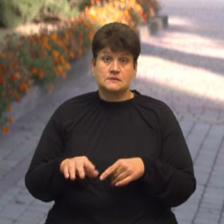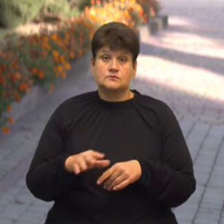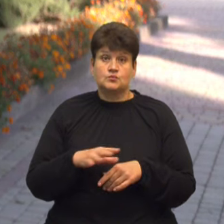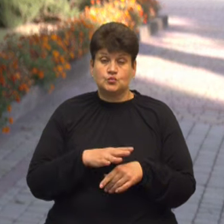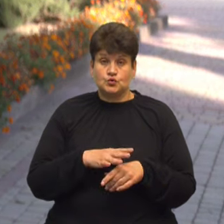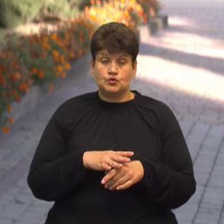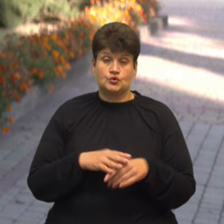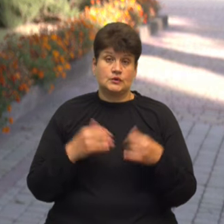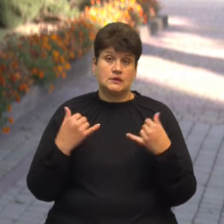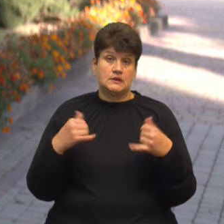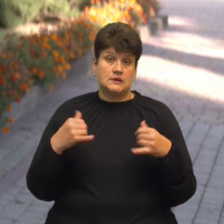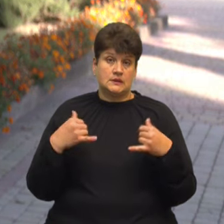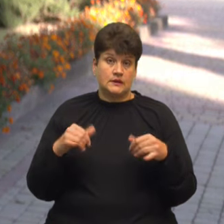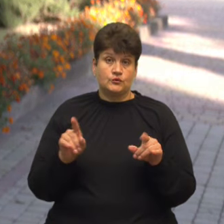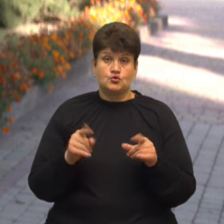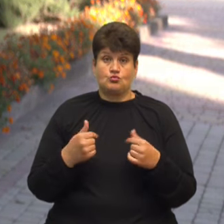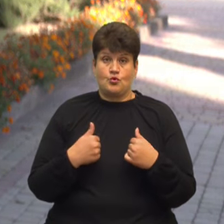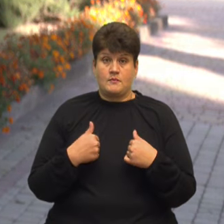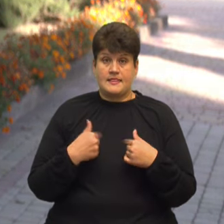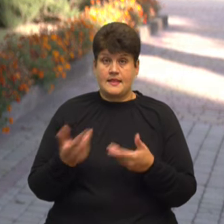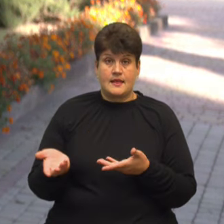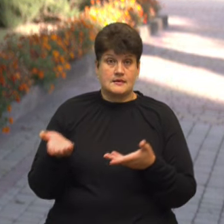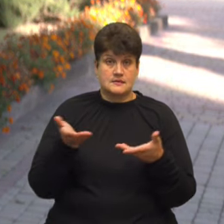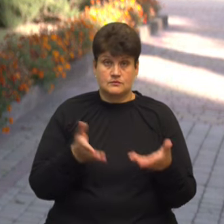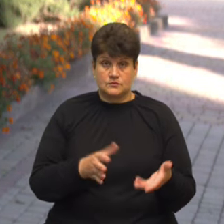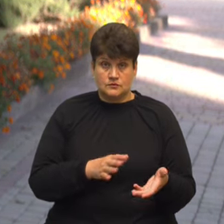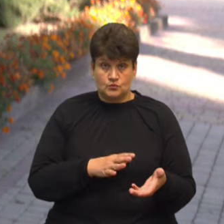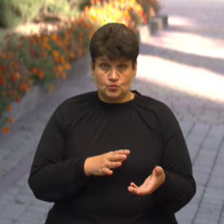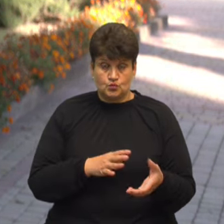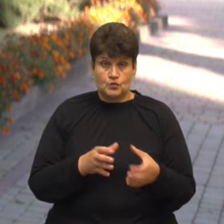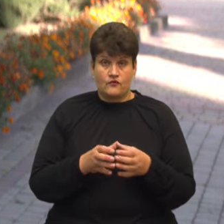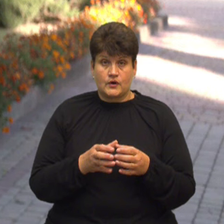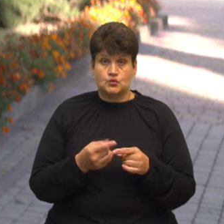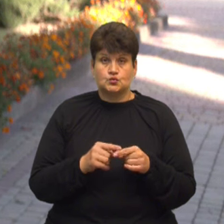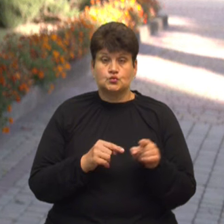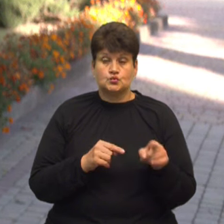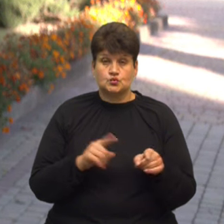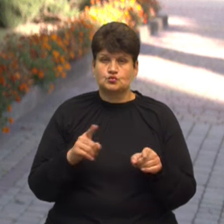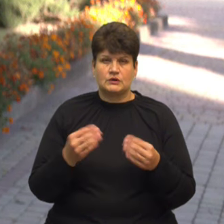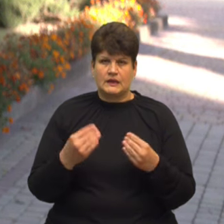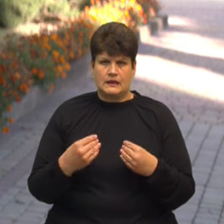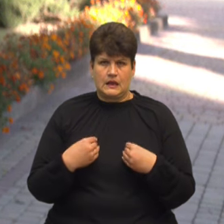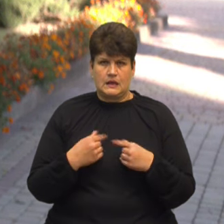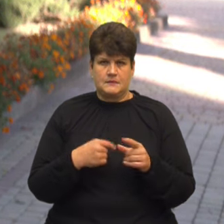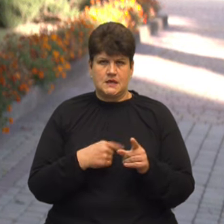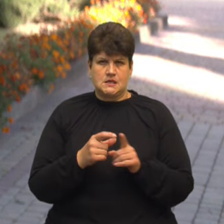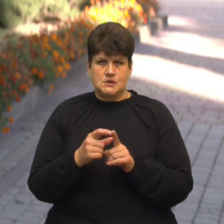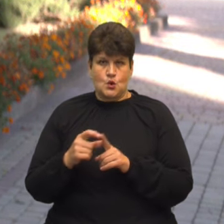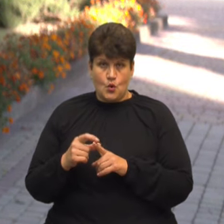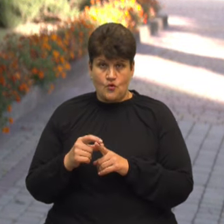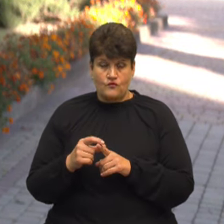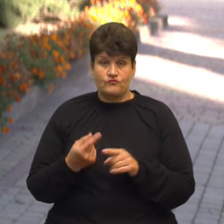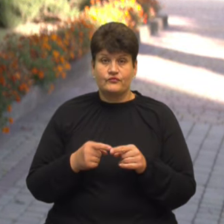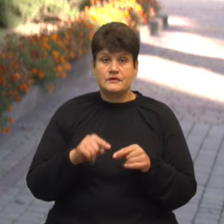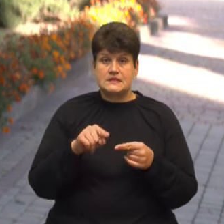стає дивно, чому саме мене не запросили на фракцію цю І чому саме не дали мені слово В даній